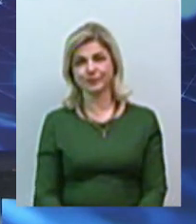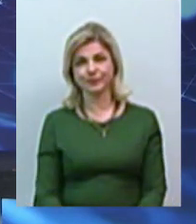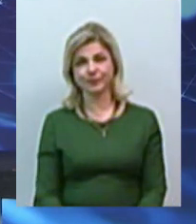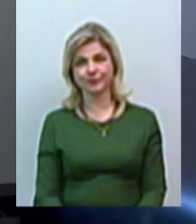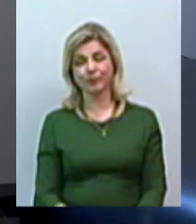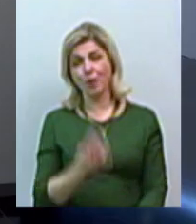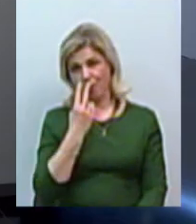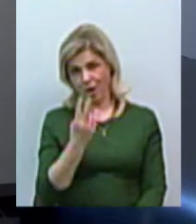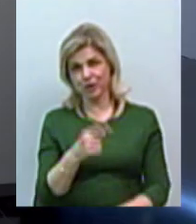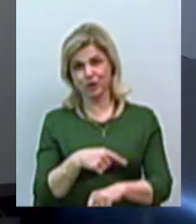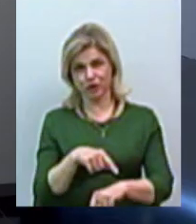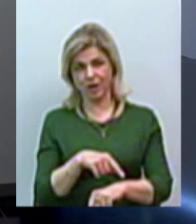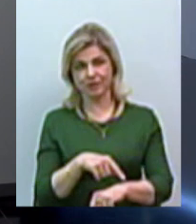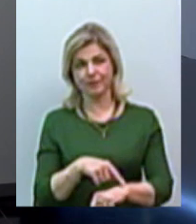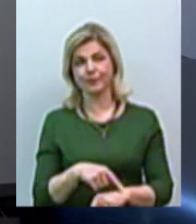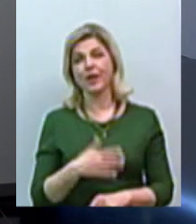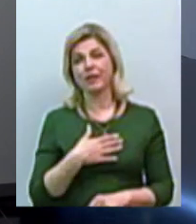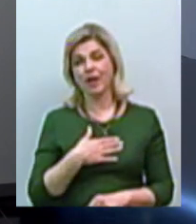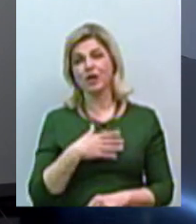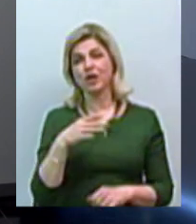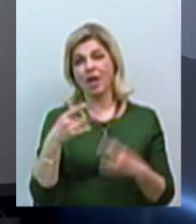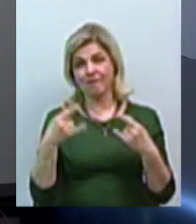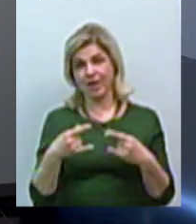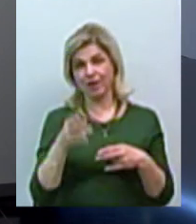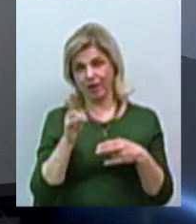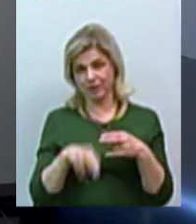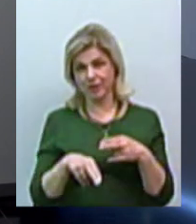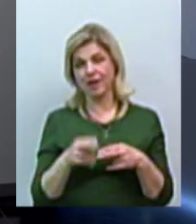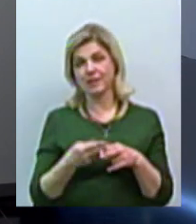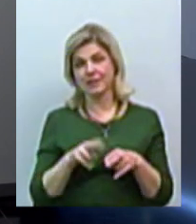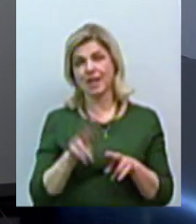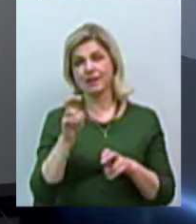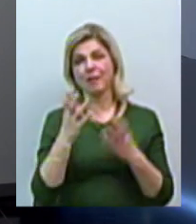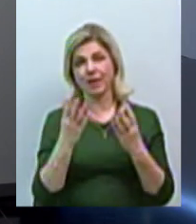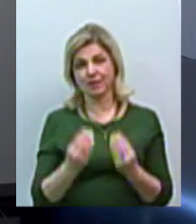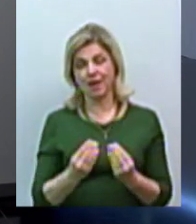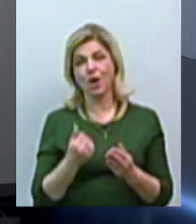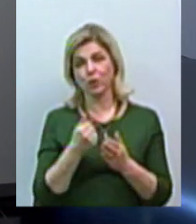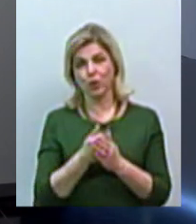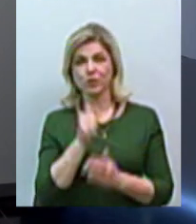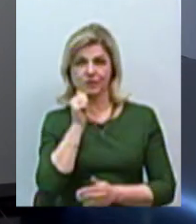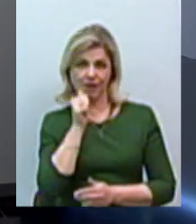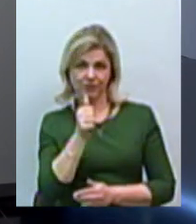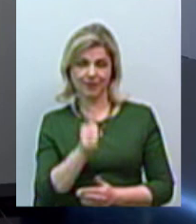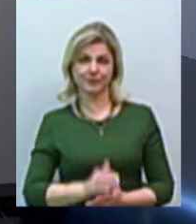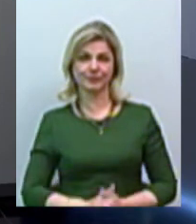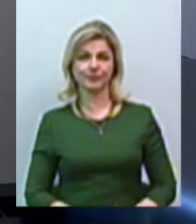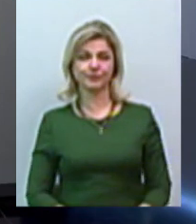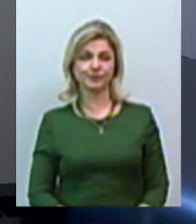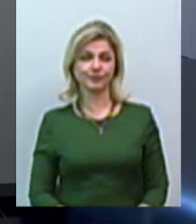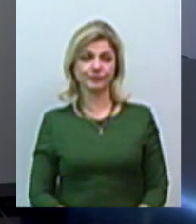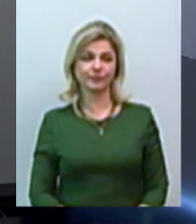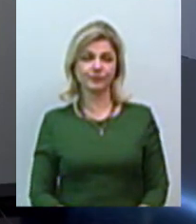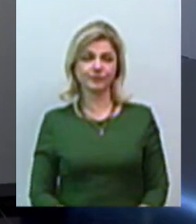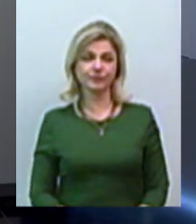Покаже час, так? А час нашого ефіру добігає кінця. Це була тема дня. Юрій Кішко, якою буде наступна тема, підкаже